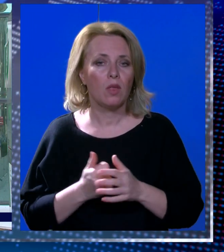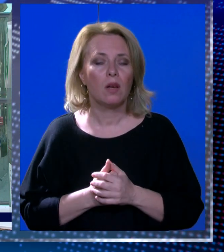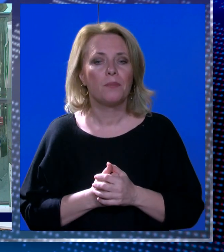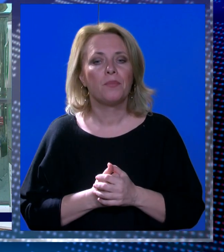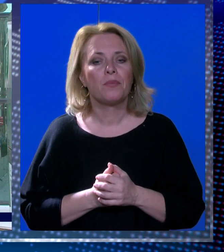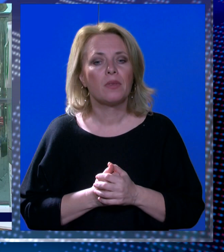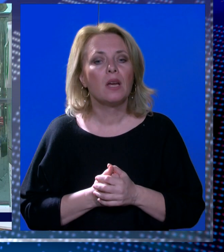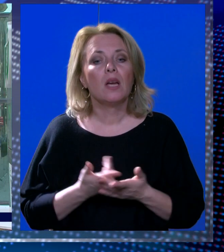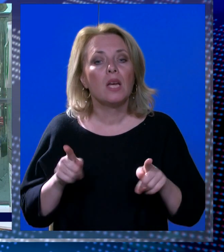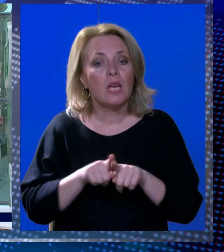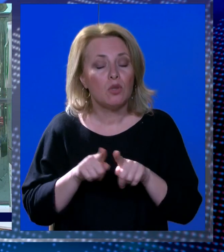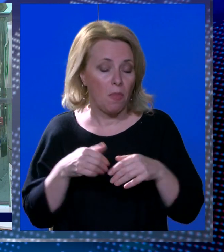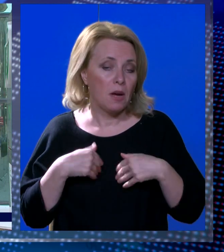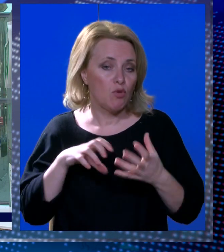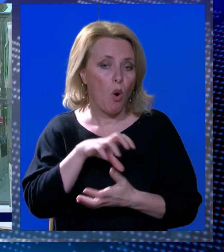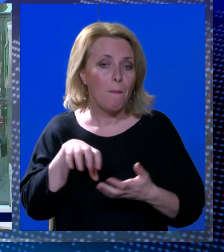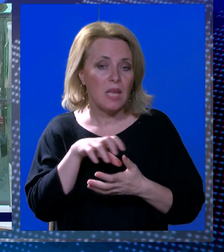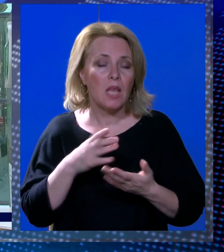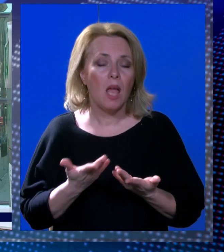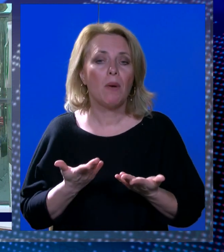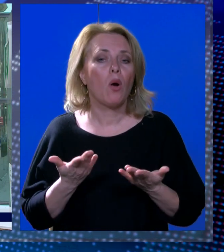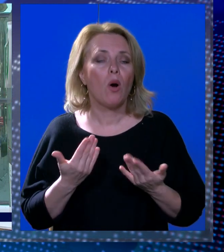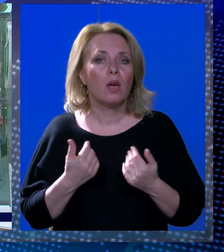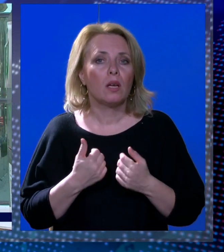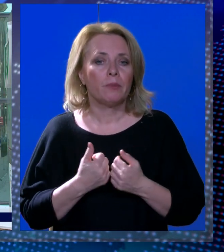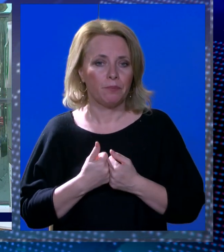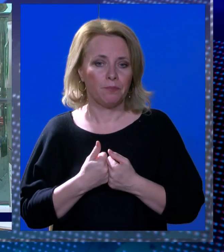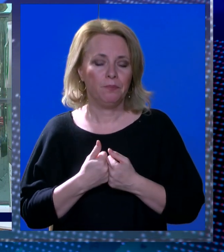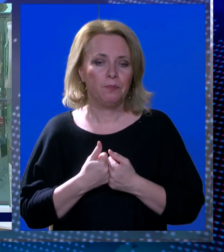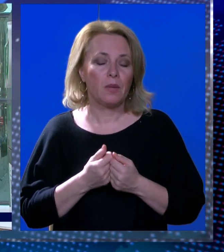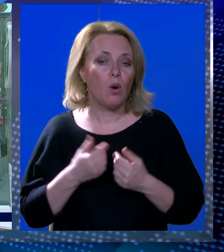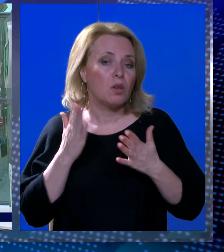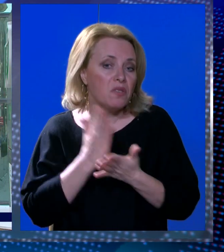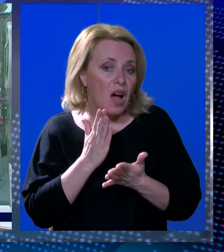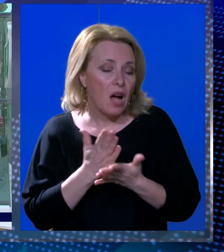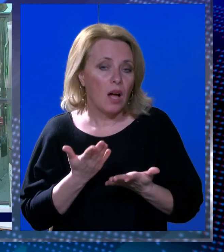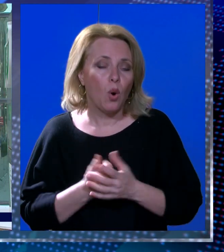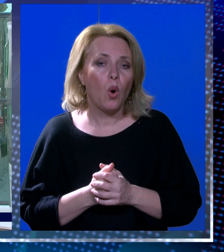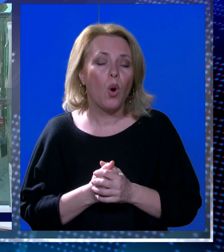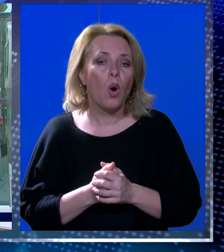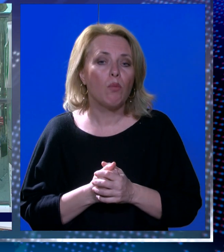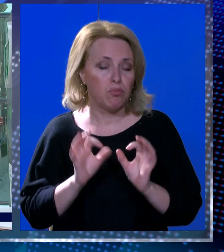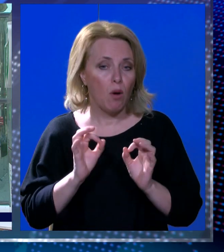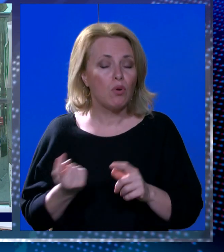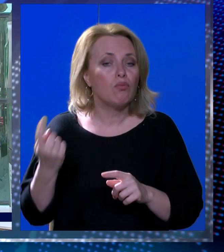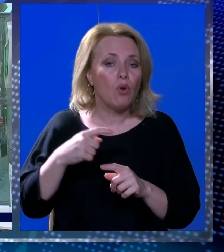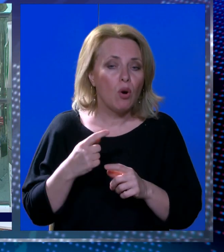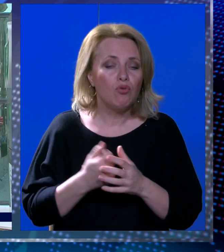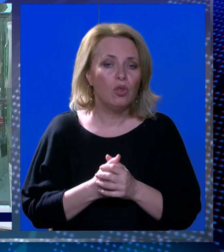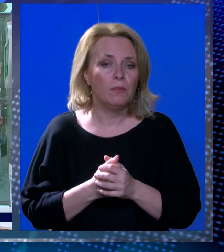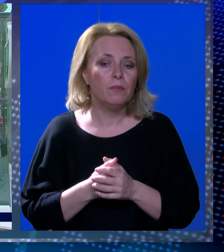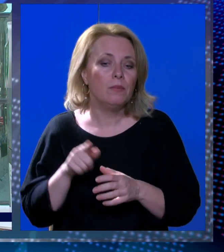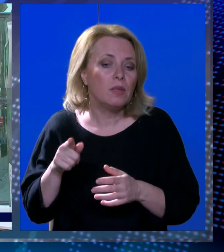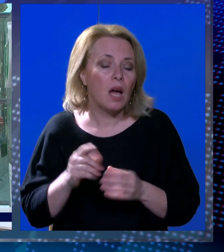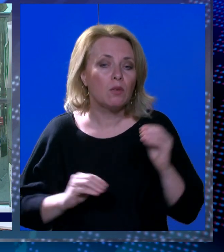život, pa tako i našim obiteljima kojima svakako dobro isto dođe